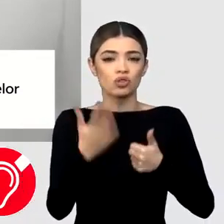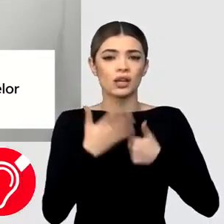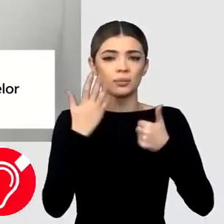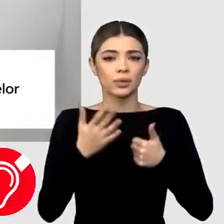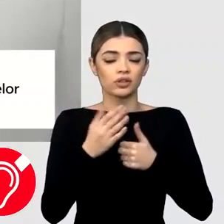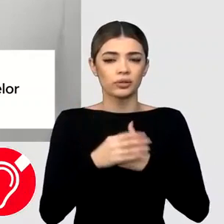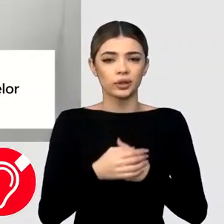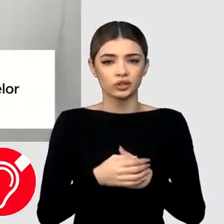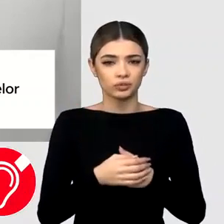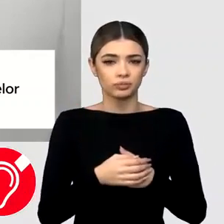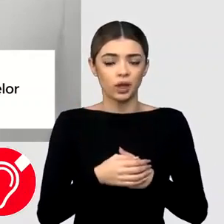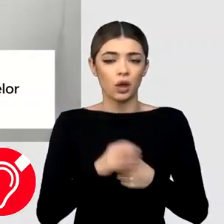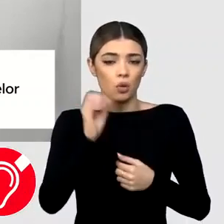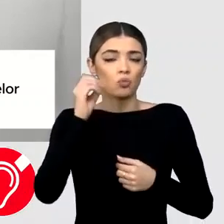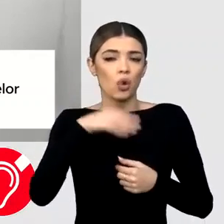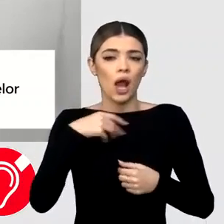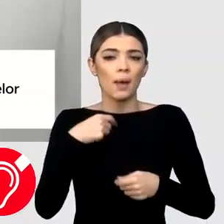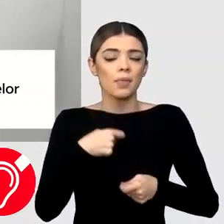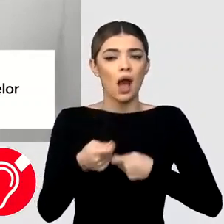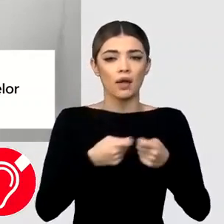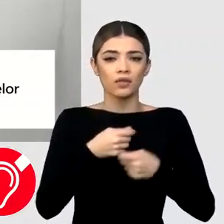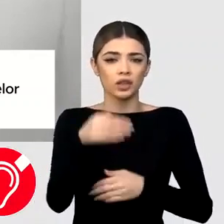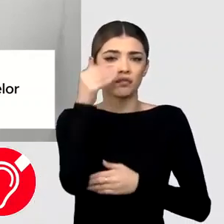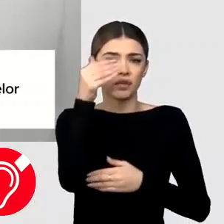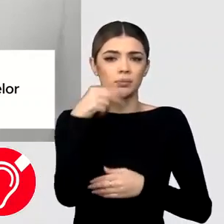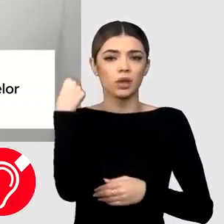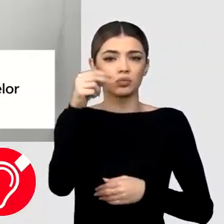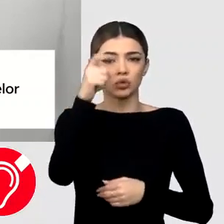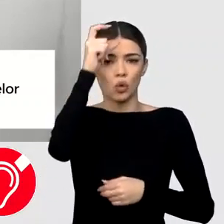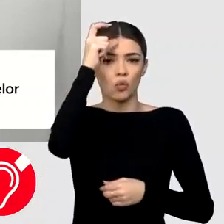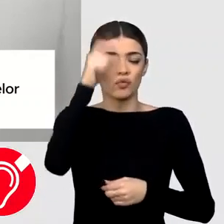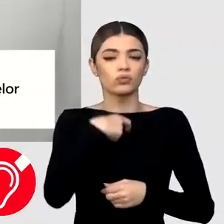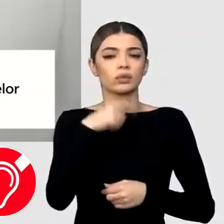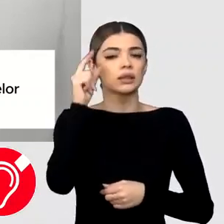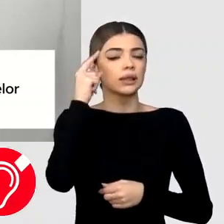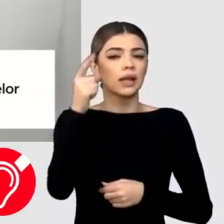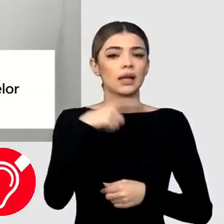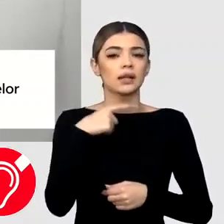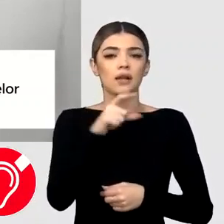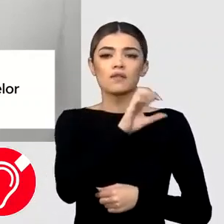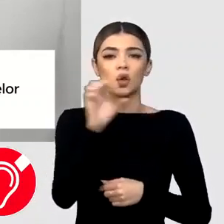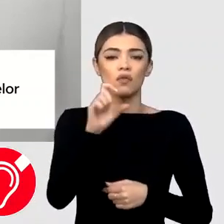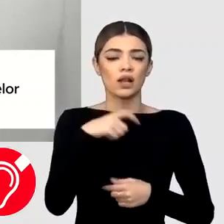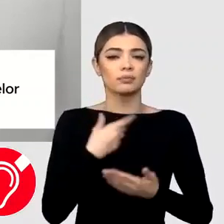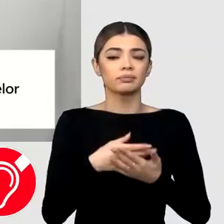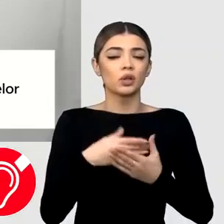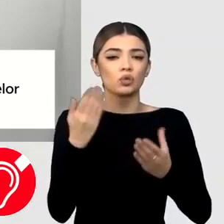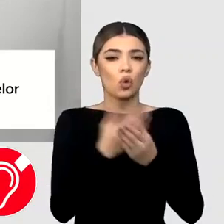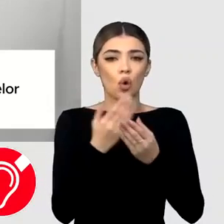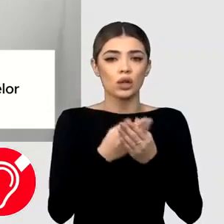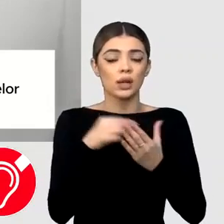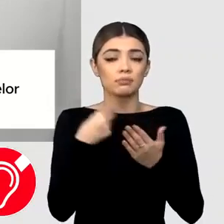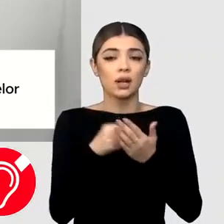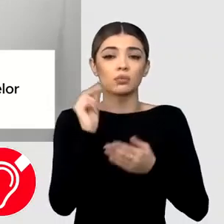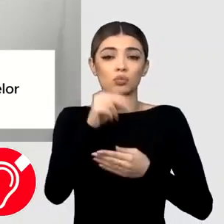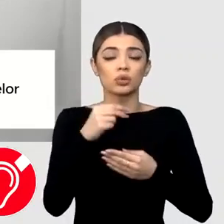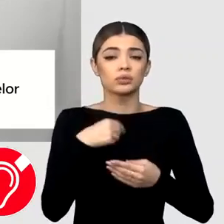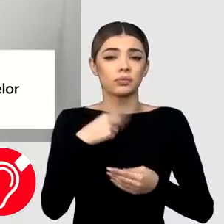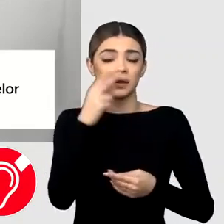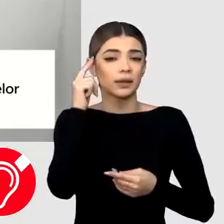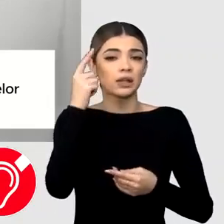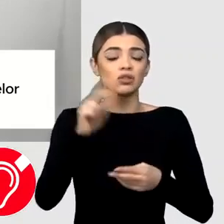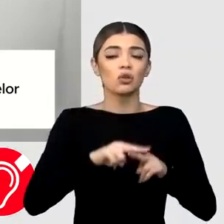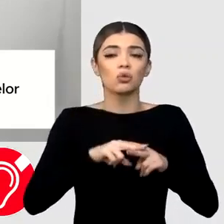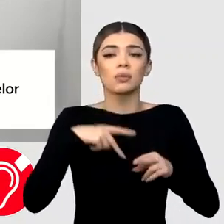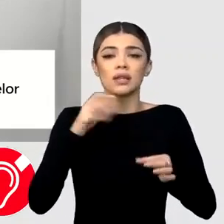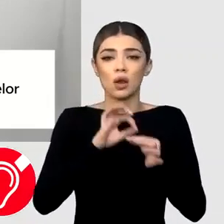celebrei ordonanțe 16. Antreprenorii au acuzat că guvernul a decis supraimpozitarea contractelor part-time fără să țină cont